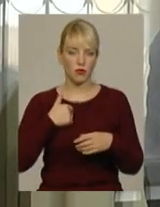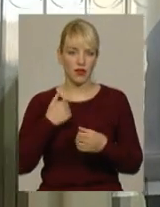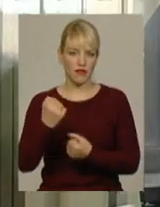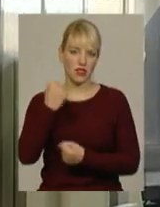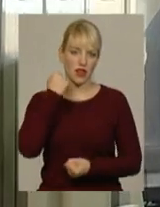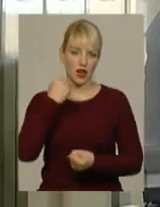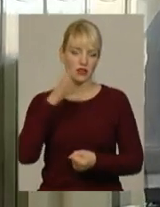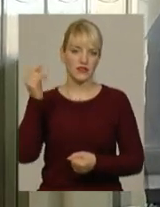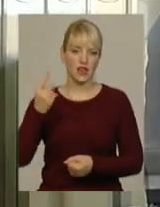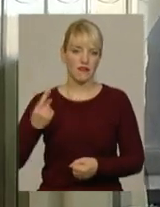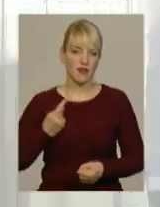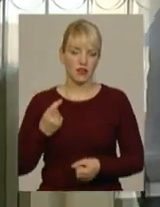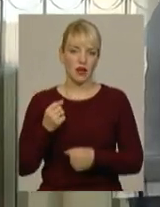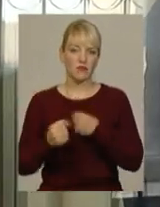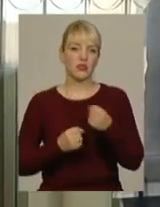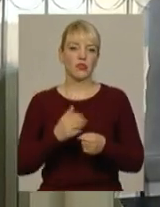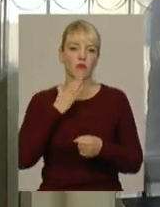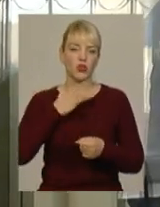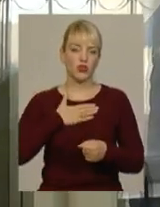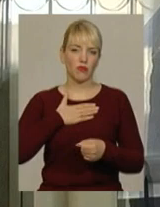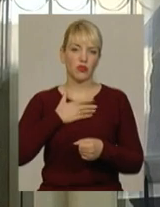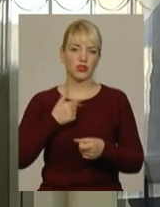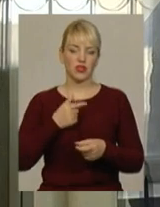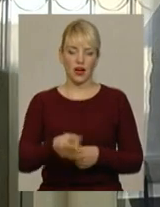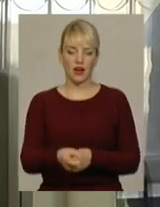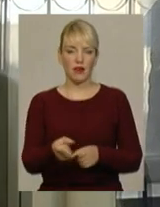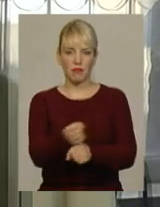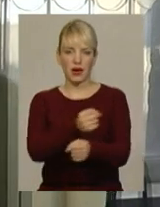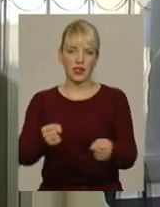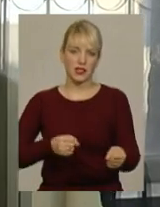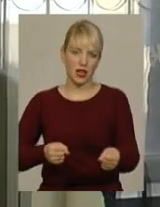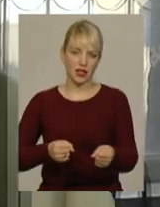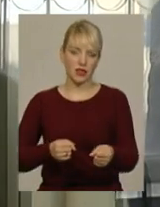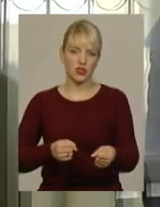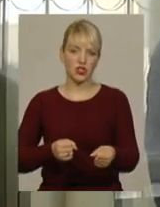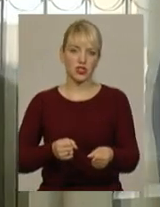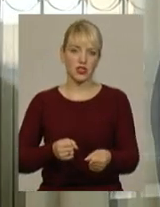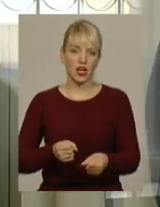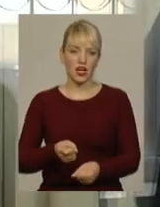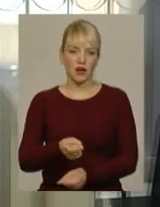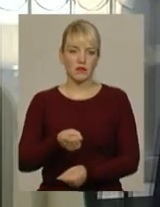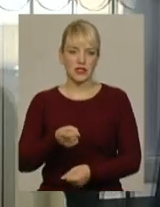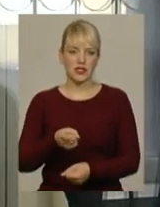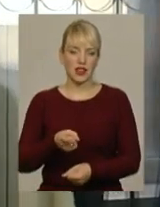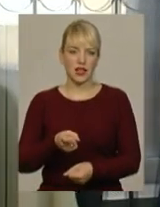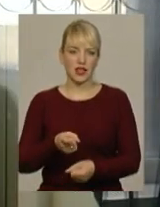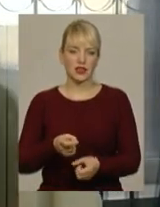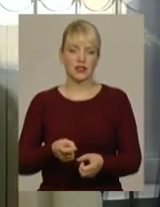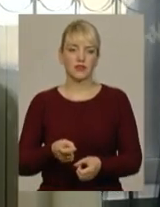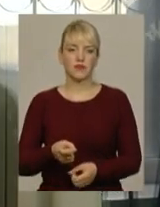почала бігти в мому напрямку. Я, перезаглядивши подавши патрон патронники, знявши запобіжника,